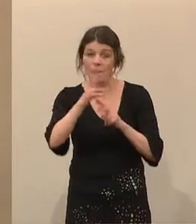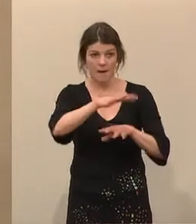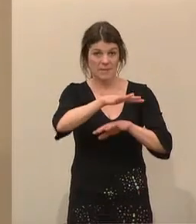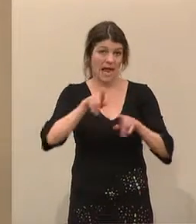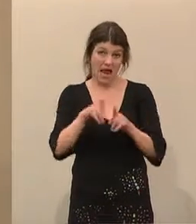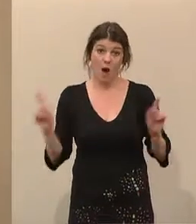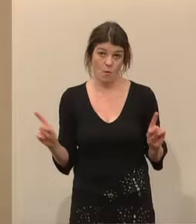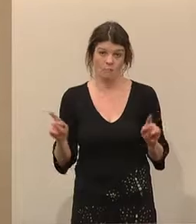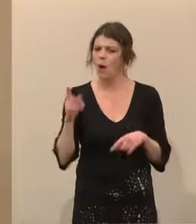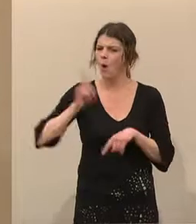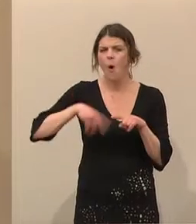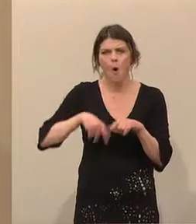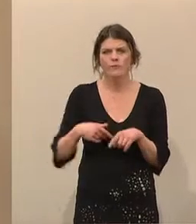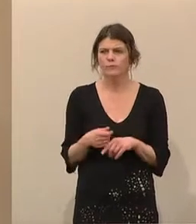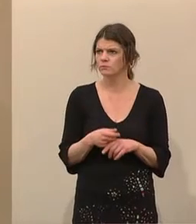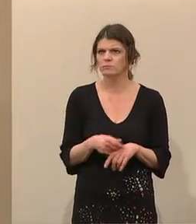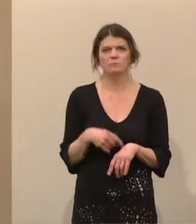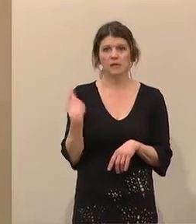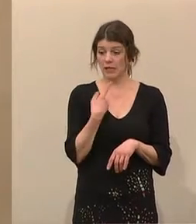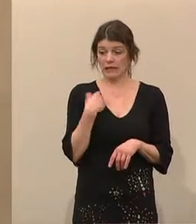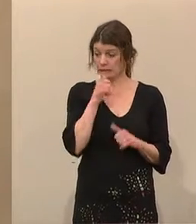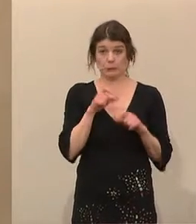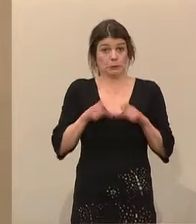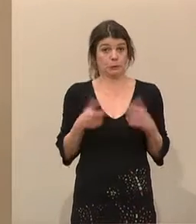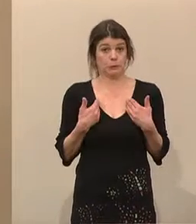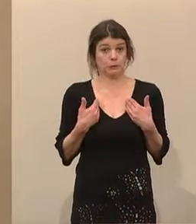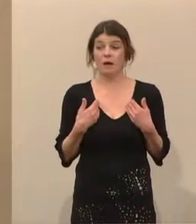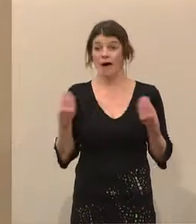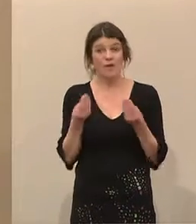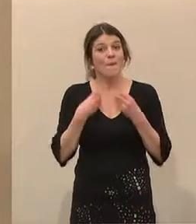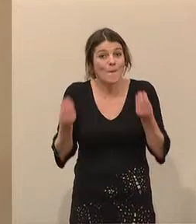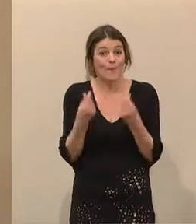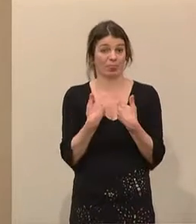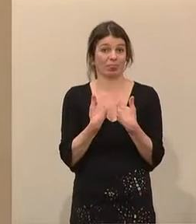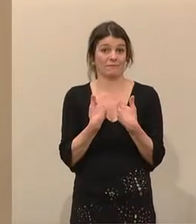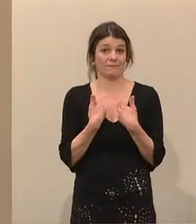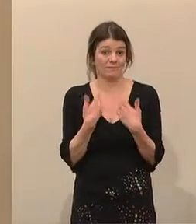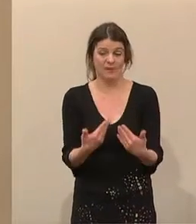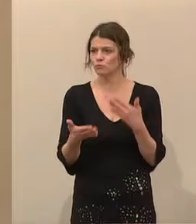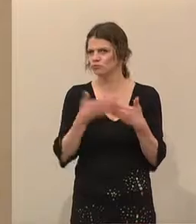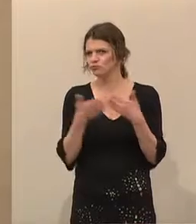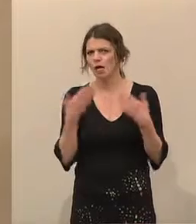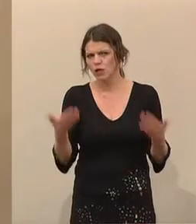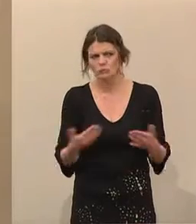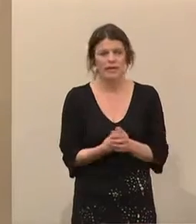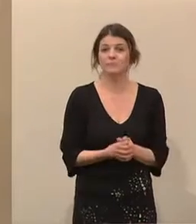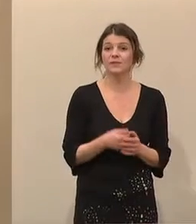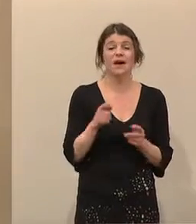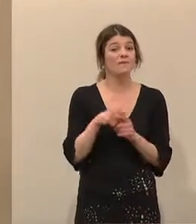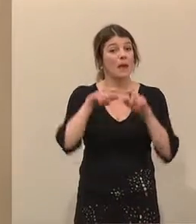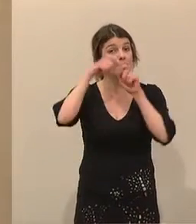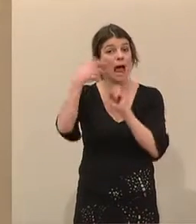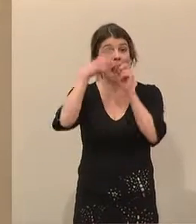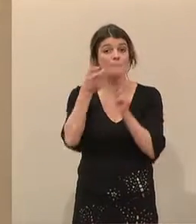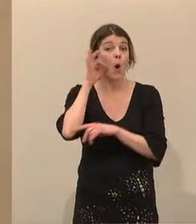legen. Denn oft sind wir nicht die Verursacher, aber vielleicht die Auslöser. Ich möchte ein Beispiel erwähnen und das ist Palmöl